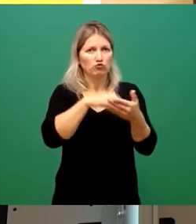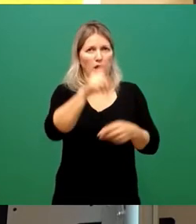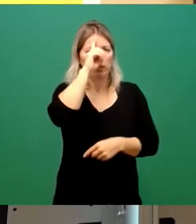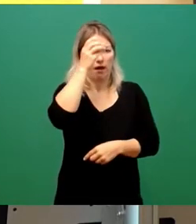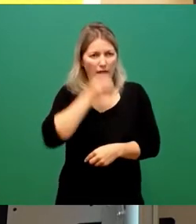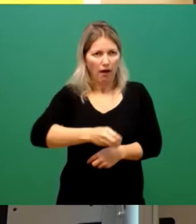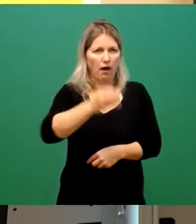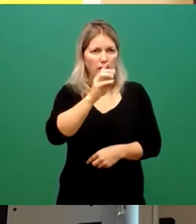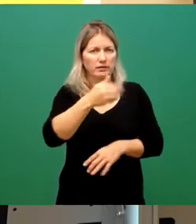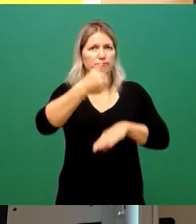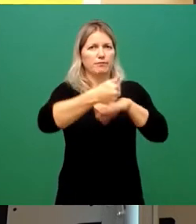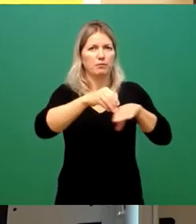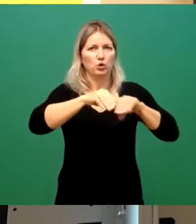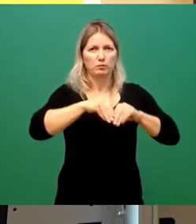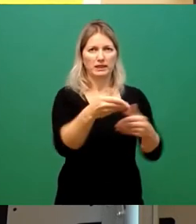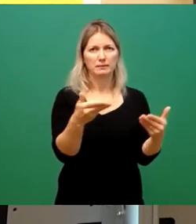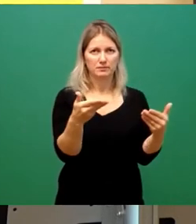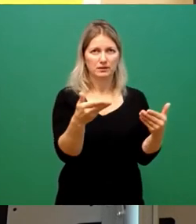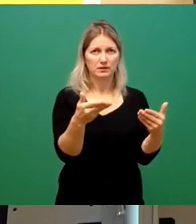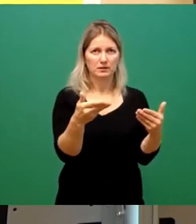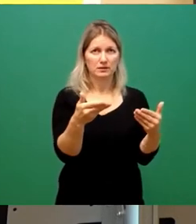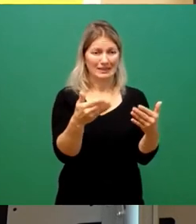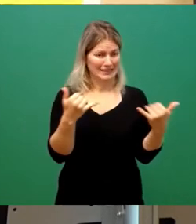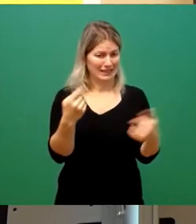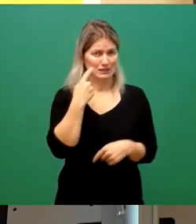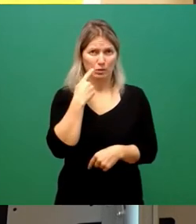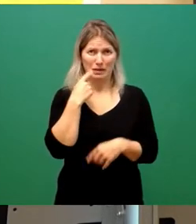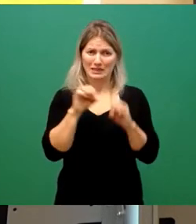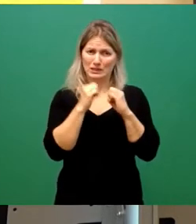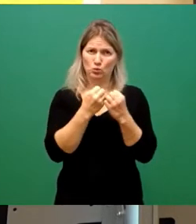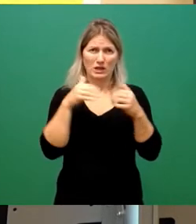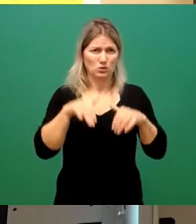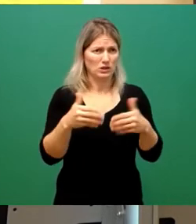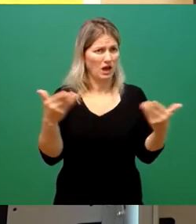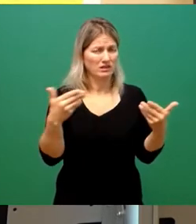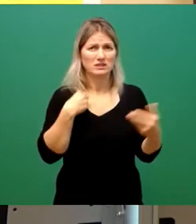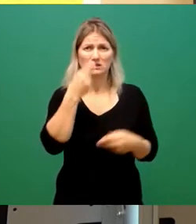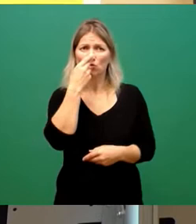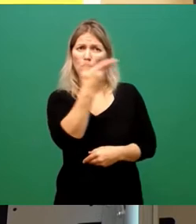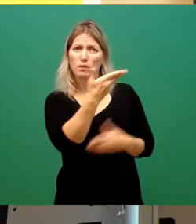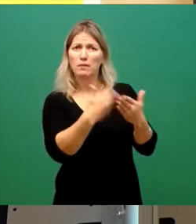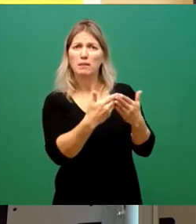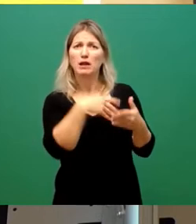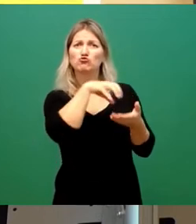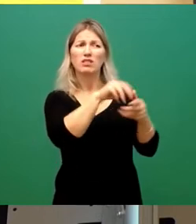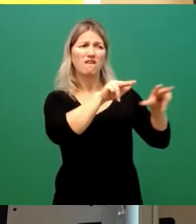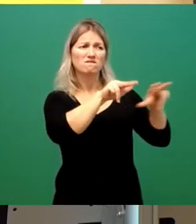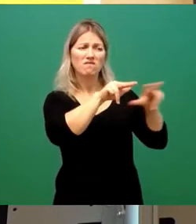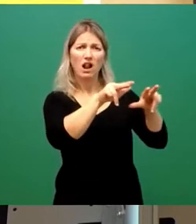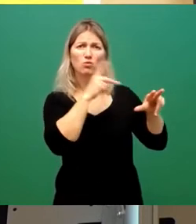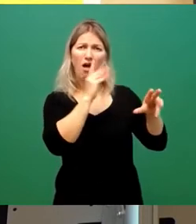Wir haben jetzt eine Situation in der Stadtverwaltung, wo viele, viele Aufgaben gelöst werden müssen